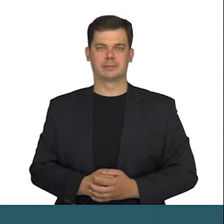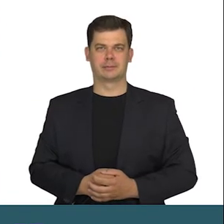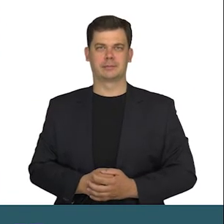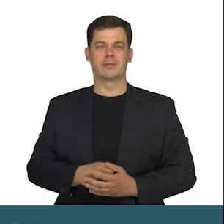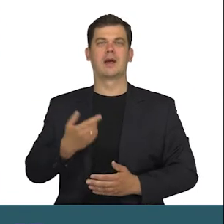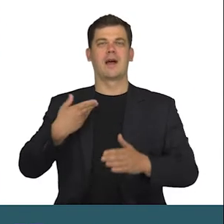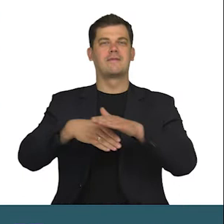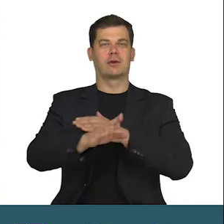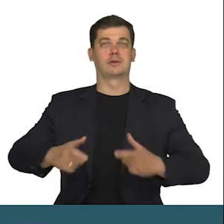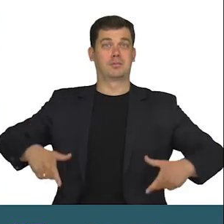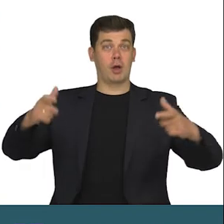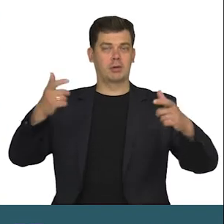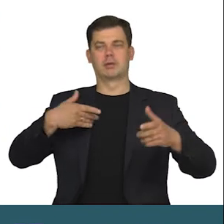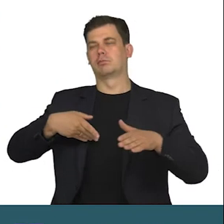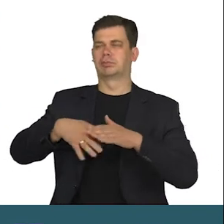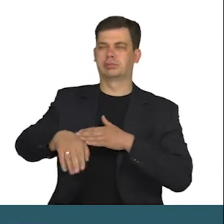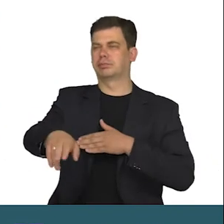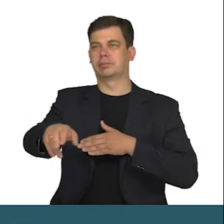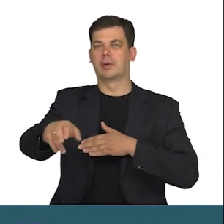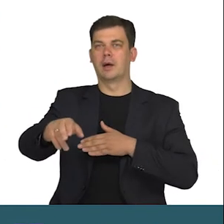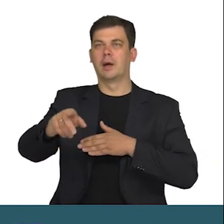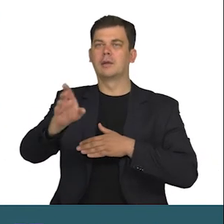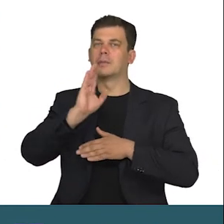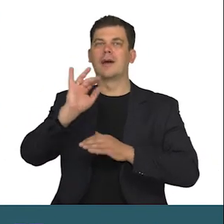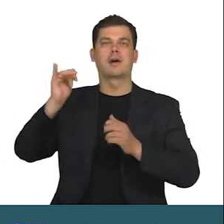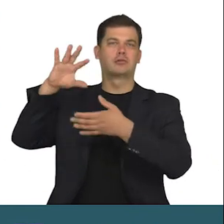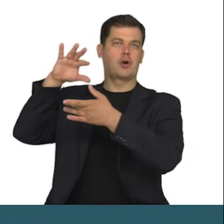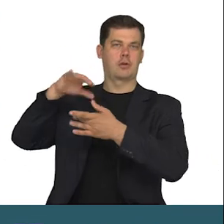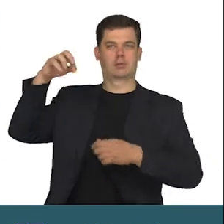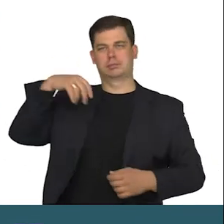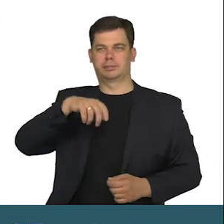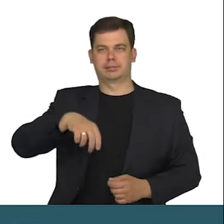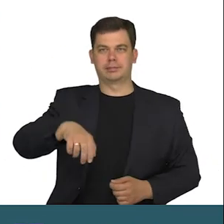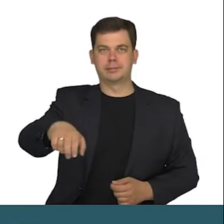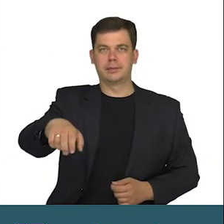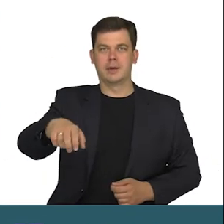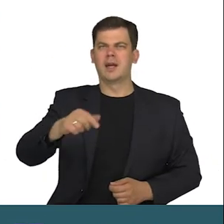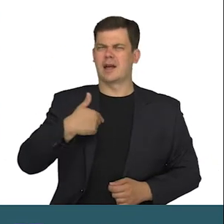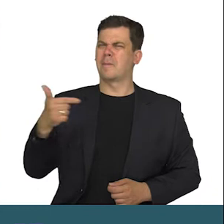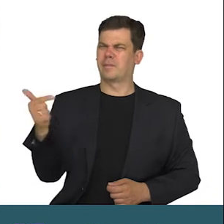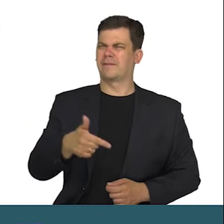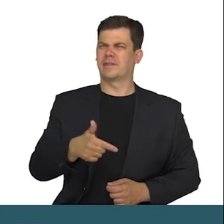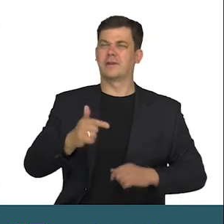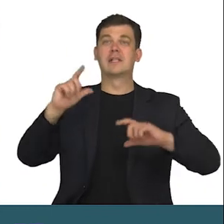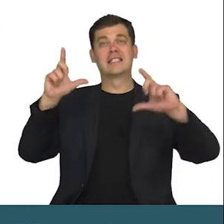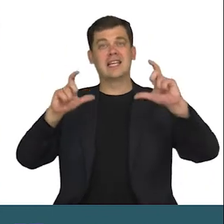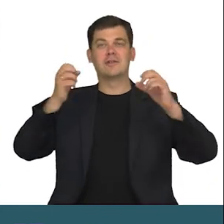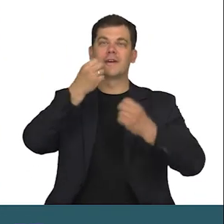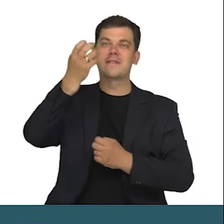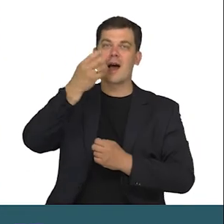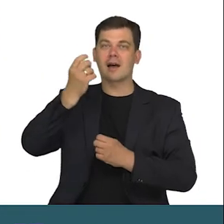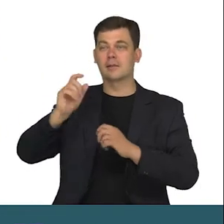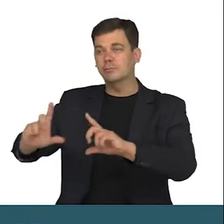Wychodzę z bloku bezpośrednio tak, jak prowadzą schody. Powinnam zrobić trochę zdjęć kwiatów.